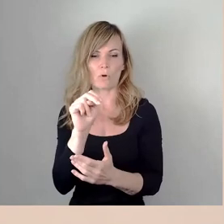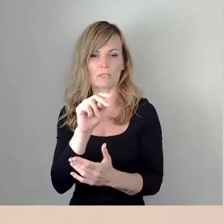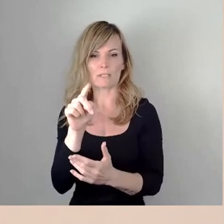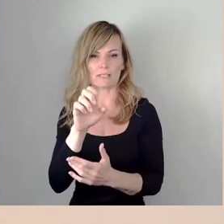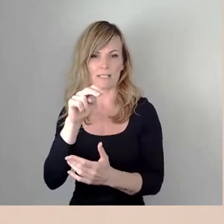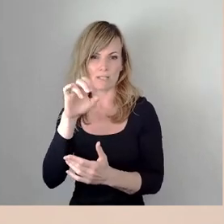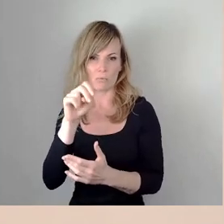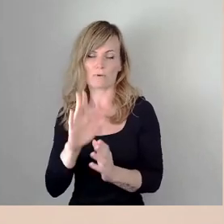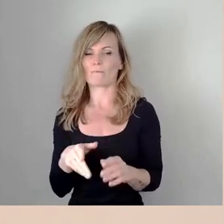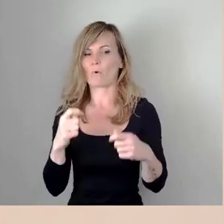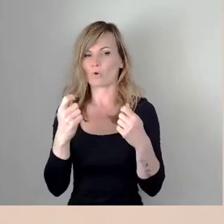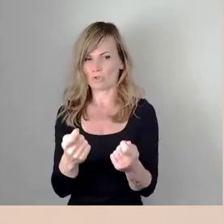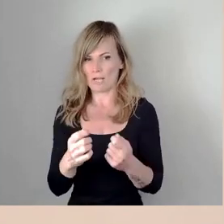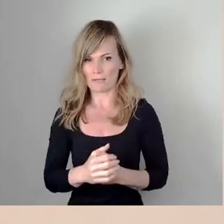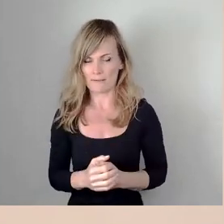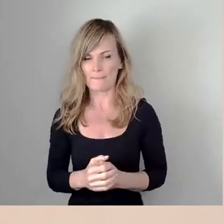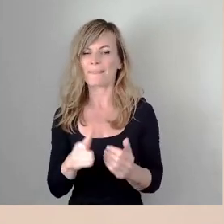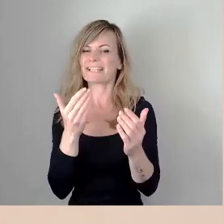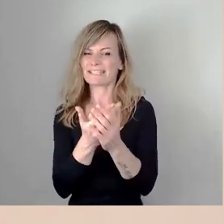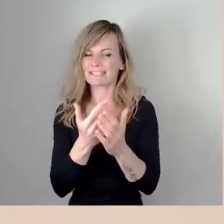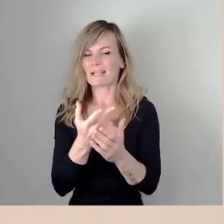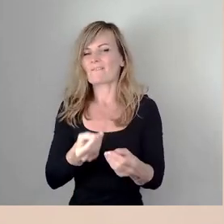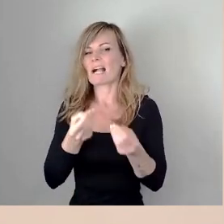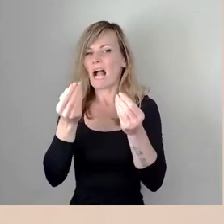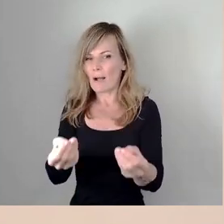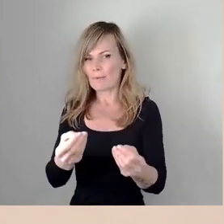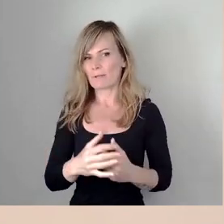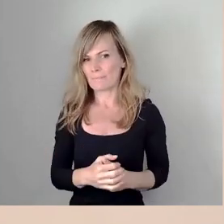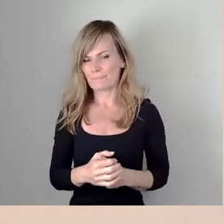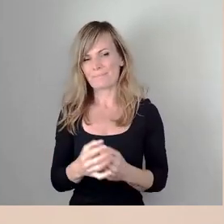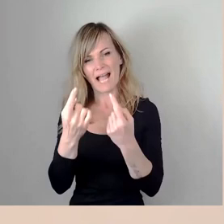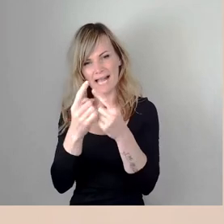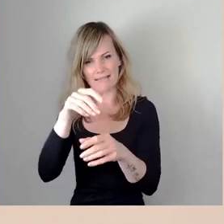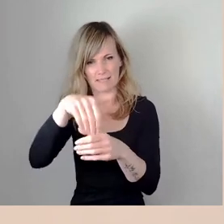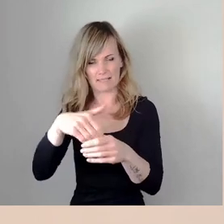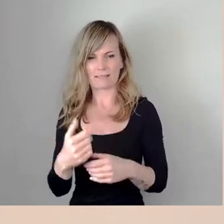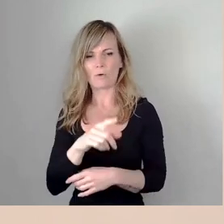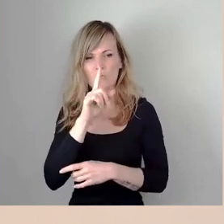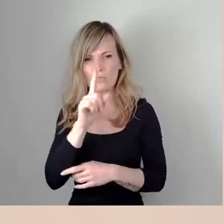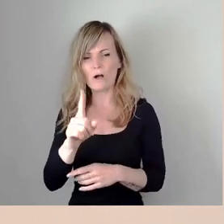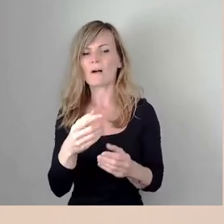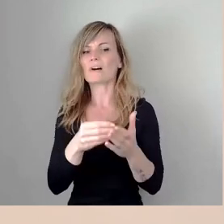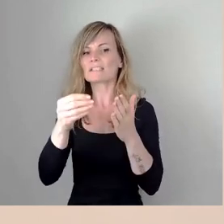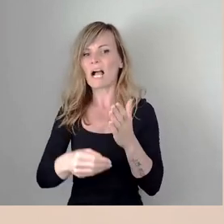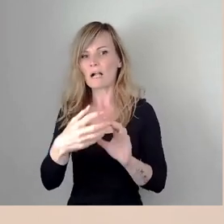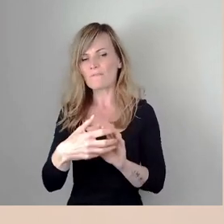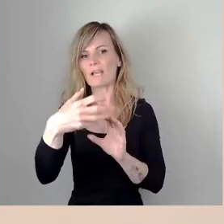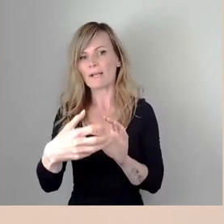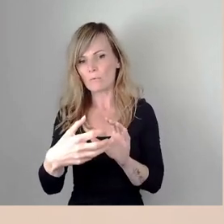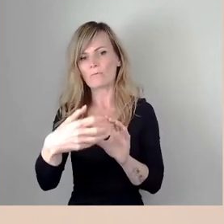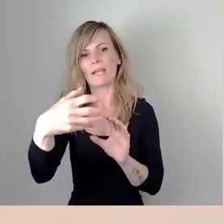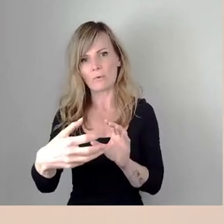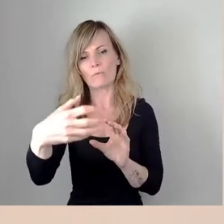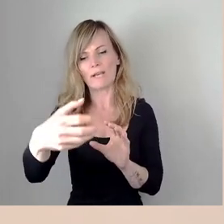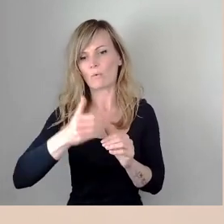die eben anders als eine bloße Vertragsanpassung oder eine Vertragsverlängerung über die Form,